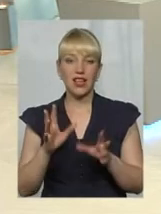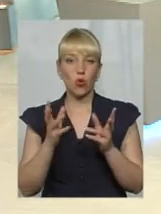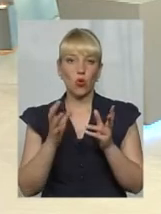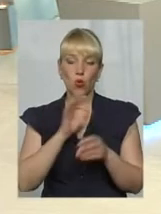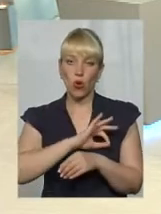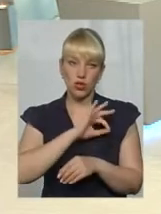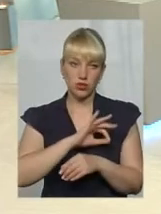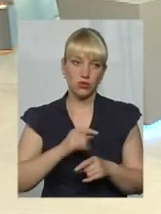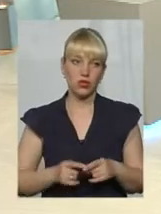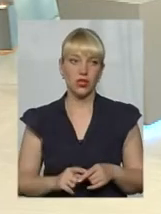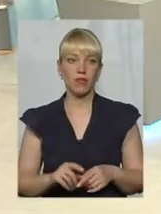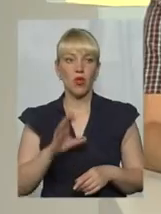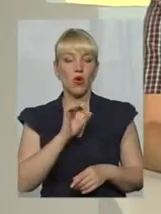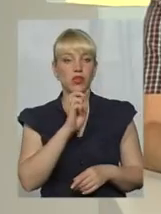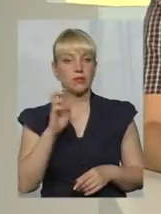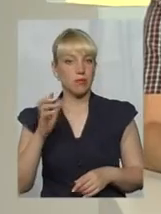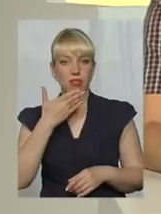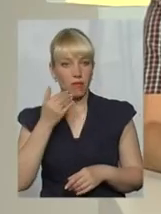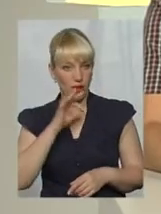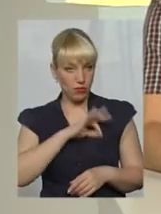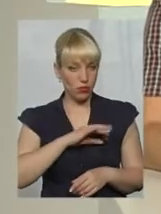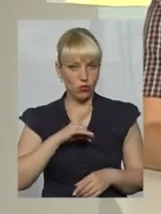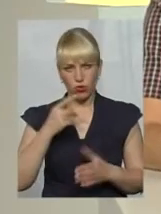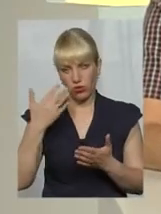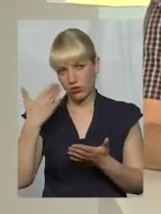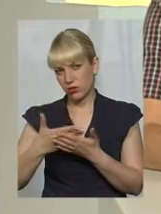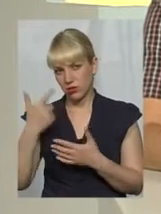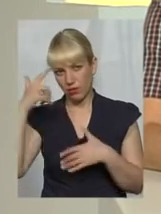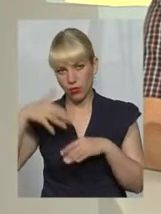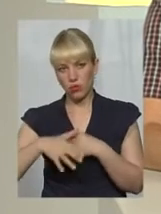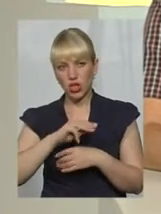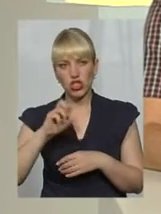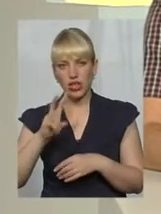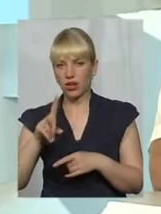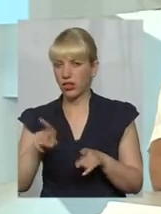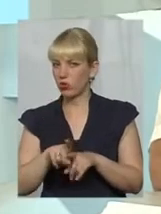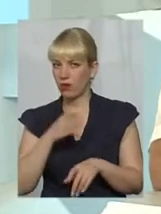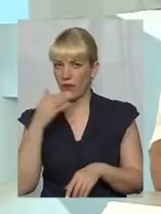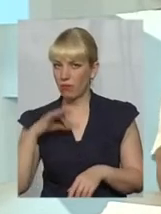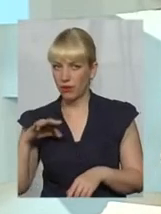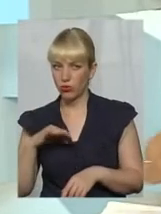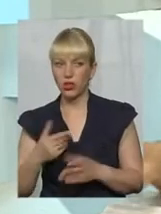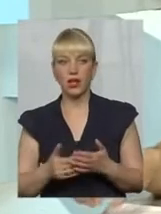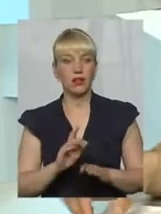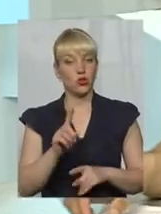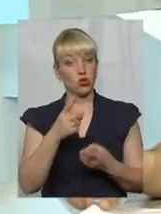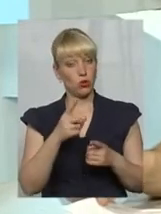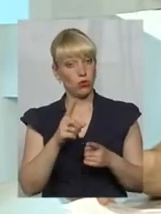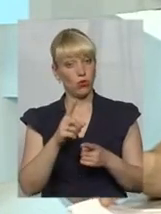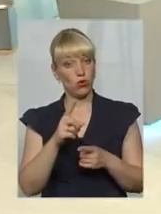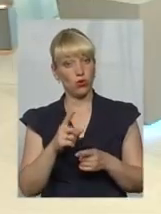трошки стоїть. В СВБ немає прибутку, а і в ЖЕКах, якщо я так розумію, також немає прибутку. Ну, чому? Якщо управитель одна з